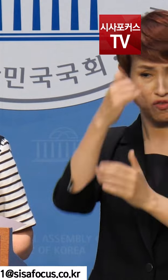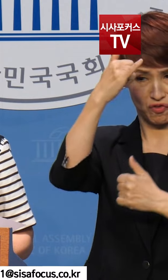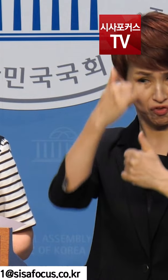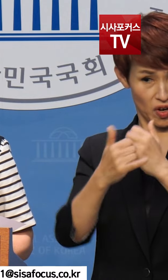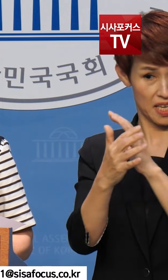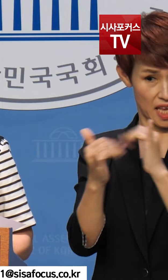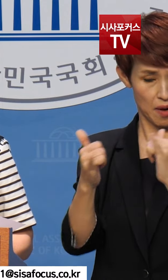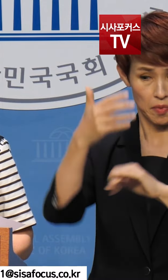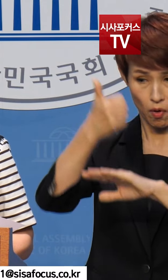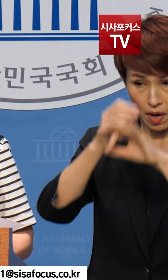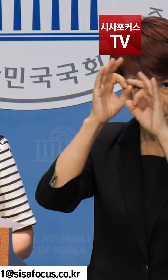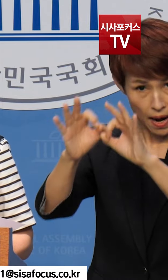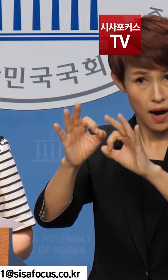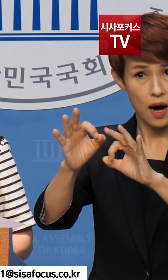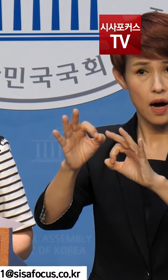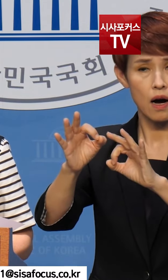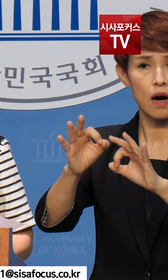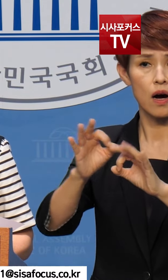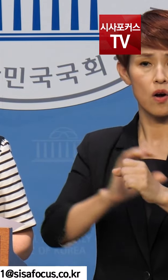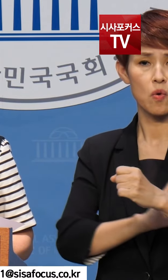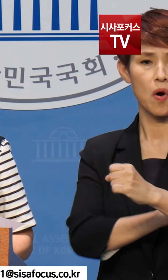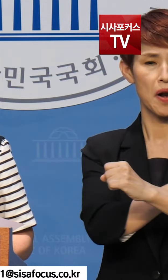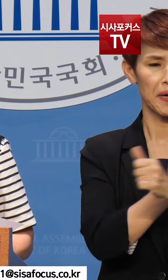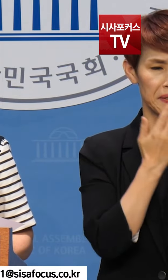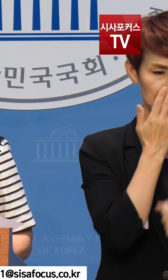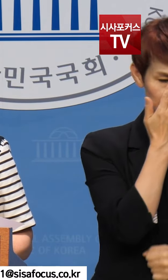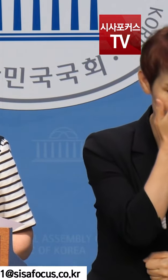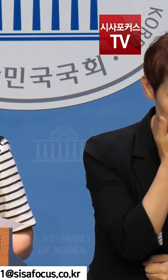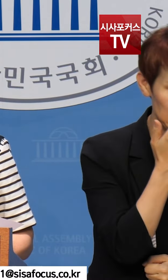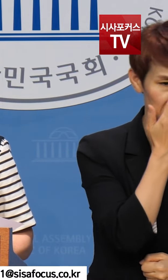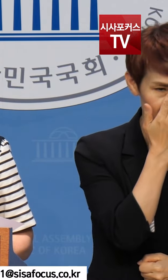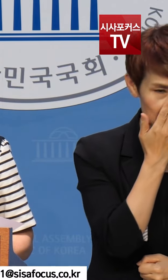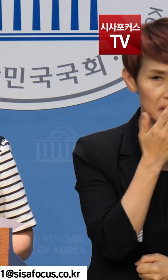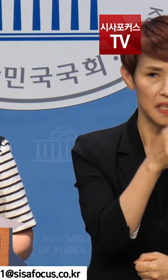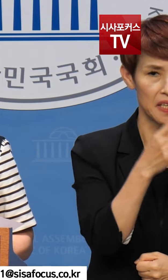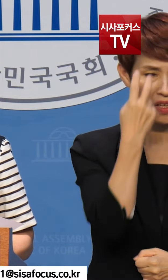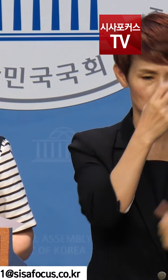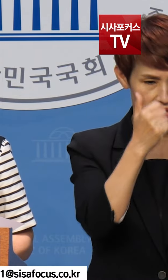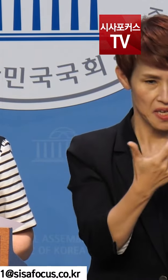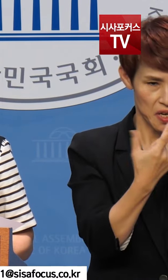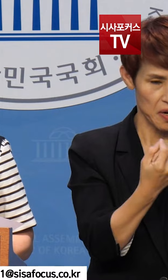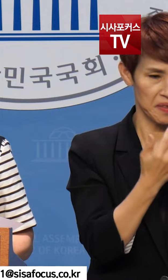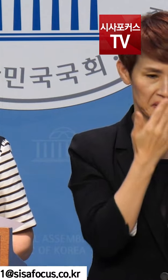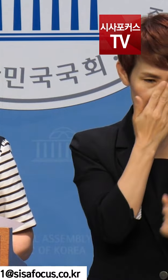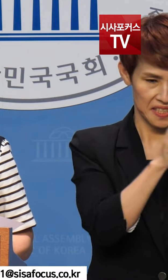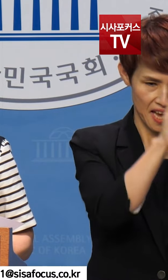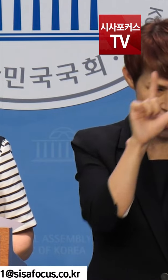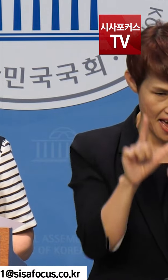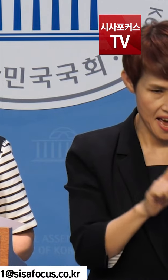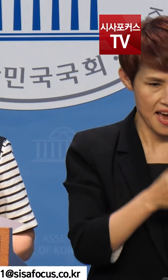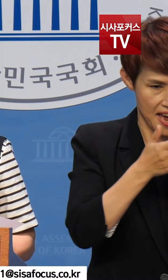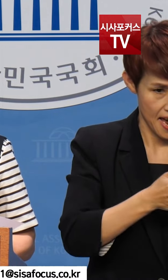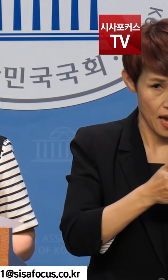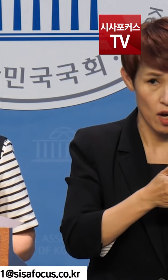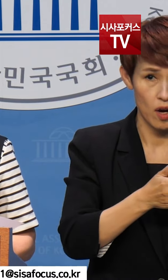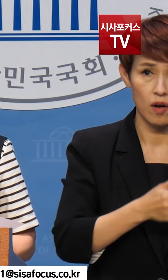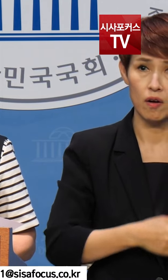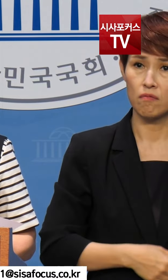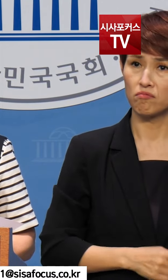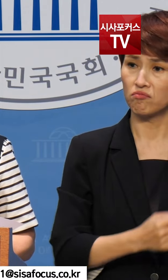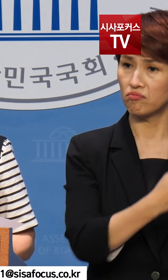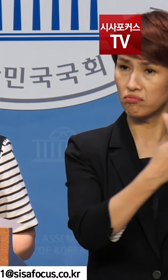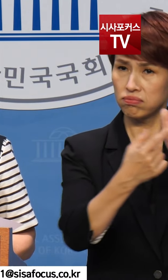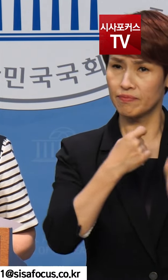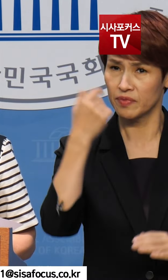사람들이 어떻게 되는지 권력에 급신거리고 관료나 검사들처럼 살아야 하는 거다라고